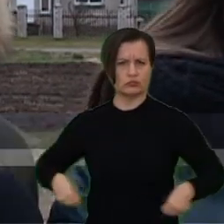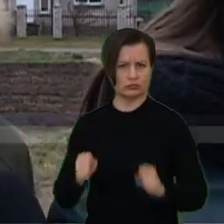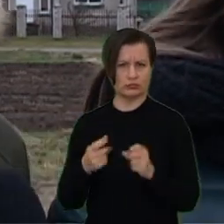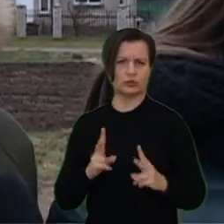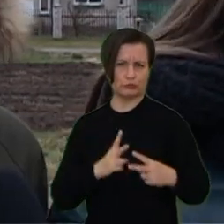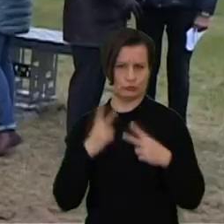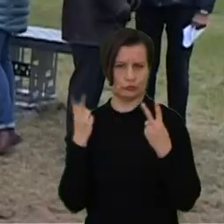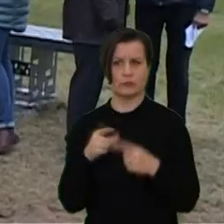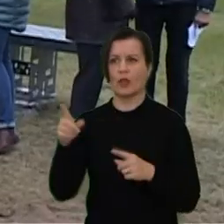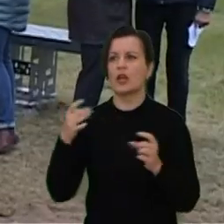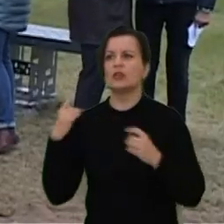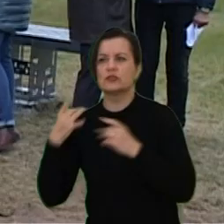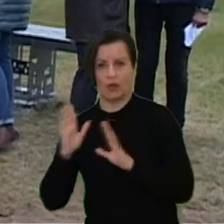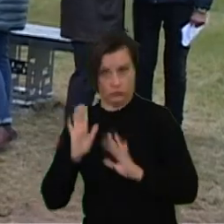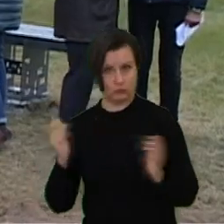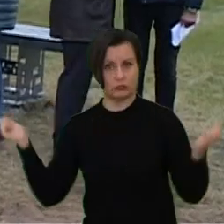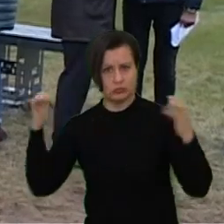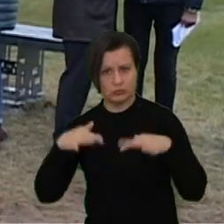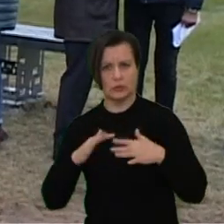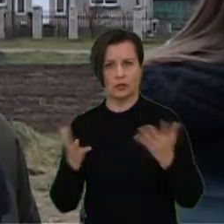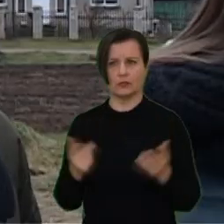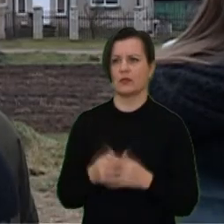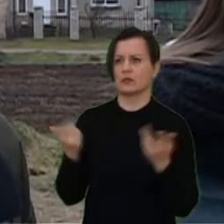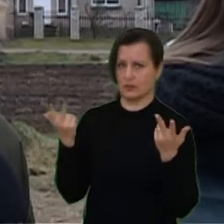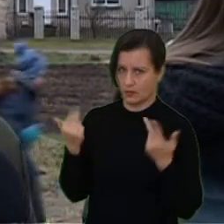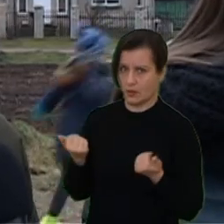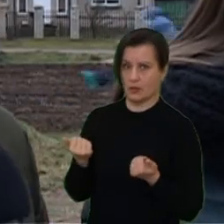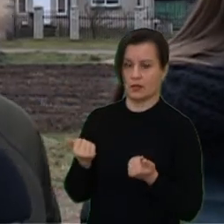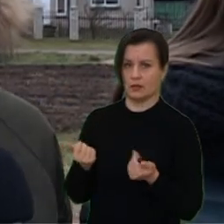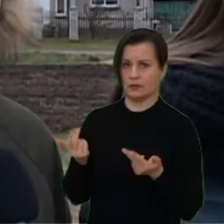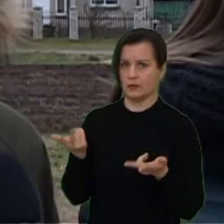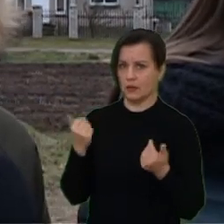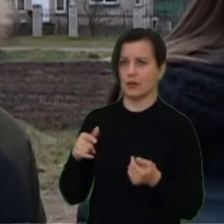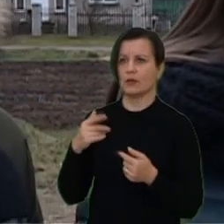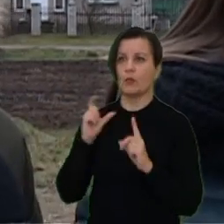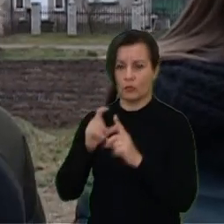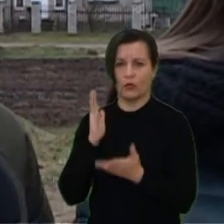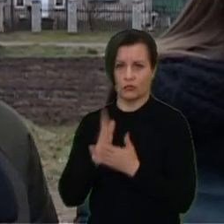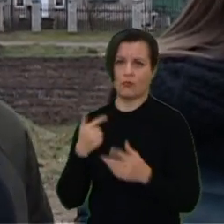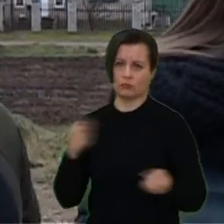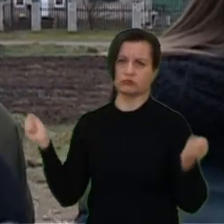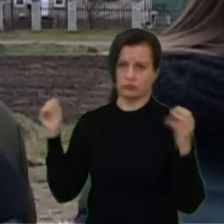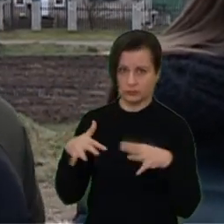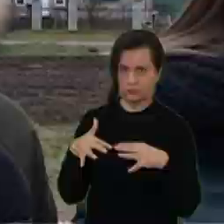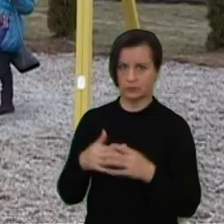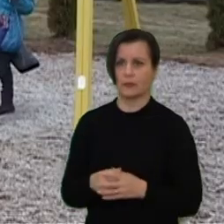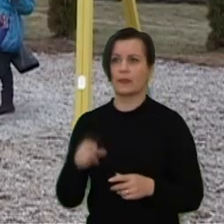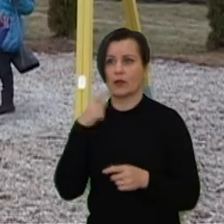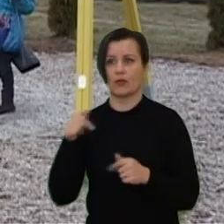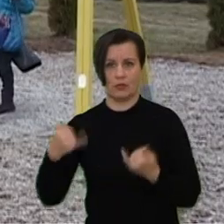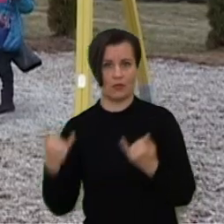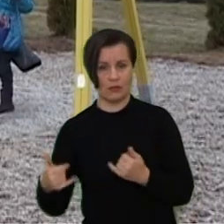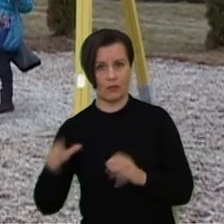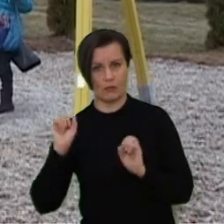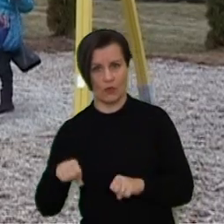sauptis ant su finiu. Smagu labai. O renginių kažkokius švenčių būna Keliariškė? Žinoma, būna. Visada darom, kai tik randam progą, darom. Sakė,